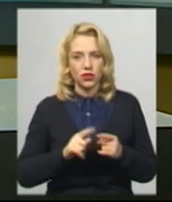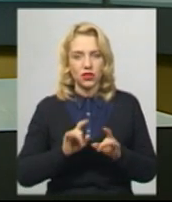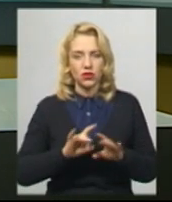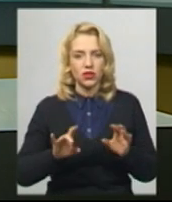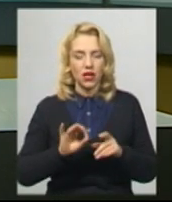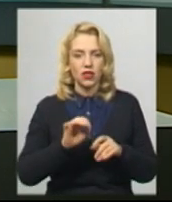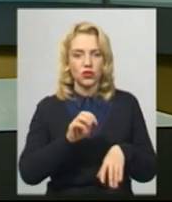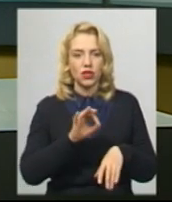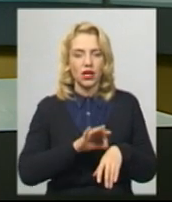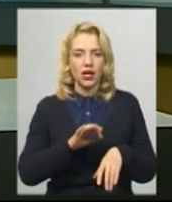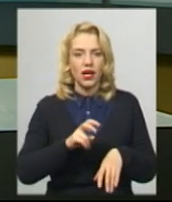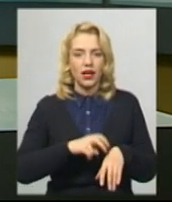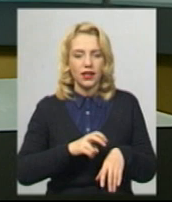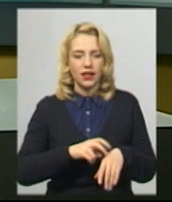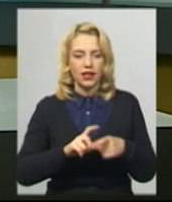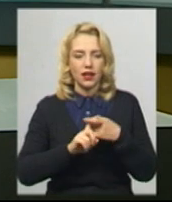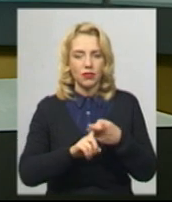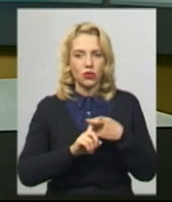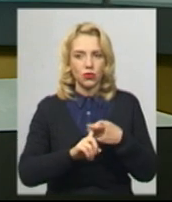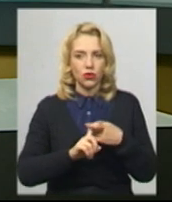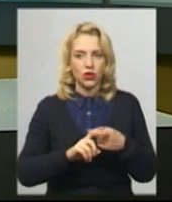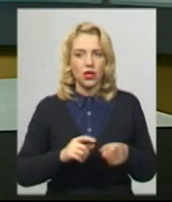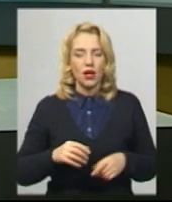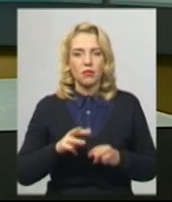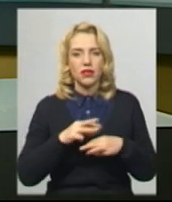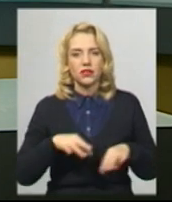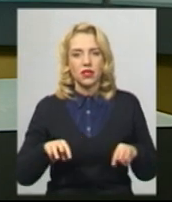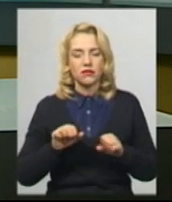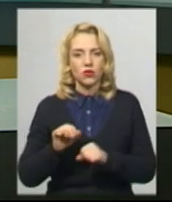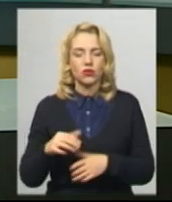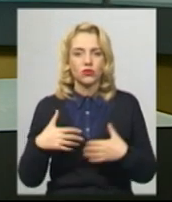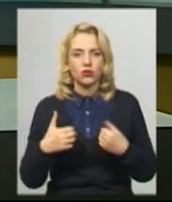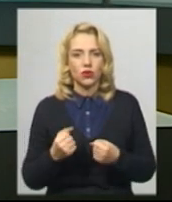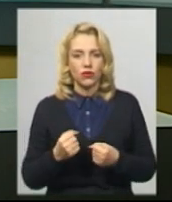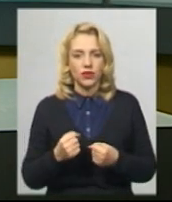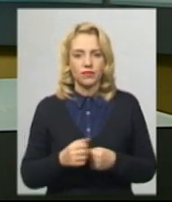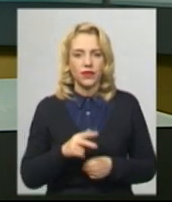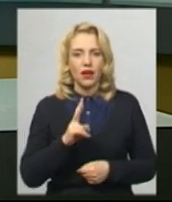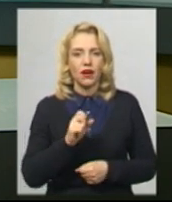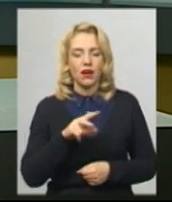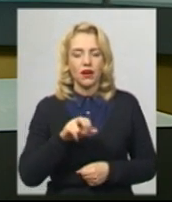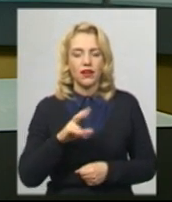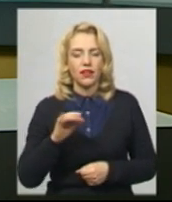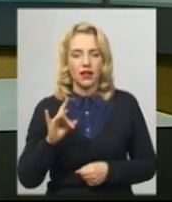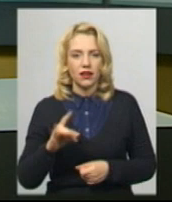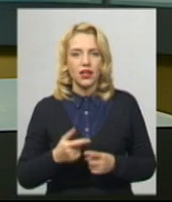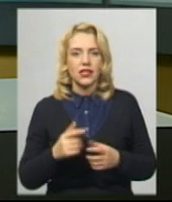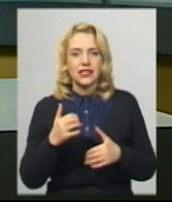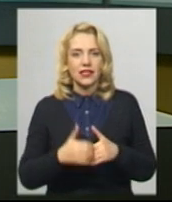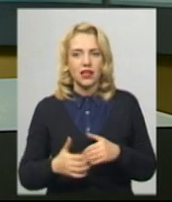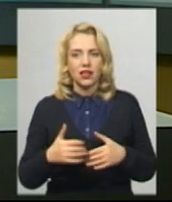Хмельницького обласного лабораторного центру Міністерства охорони здоров'я України Лариса Калінер. За її словами, серед